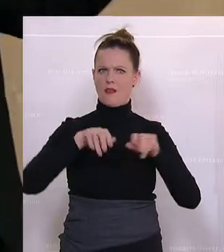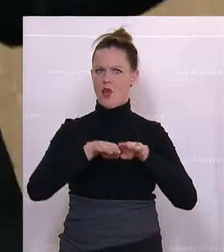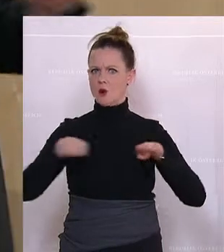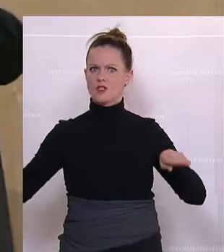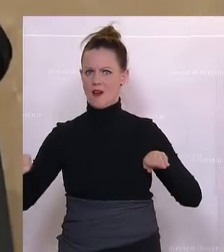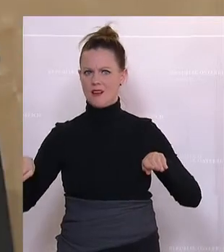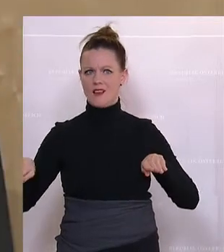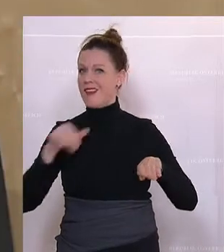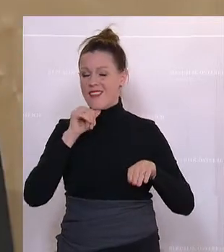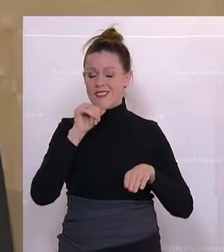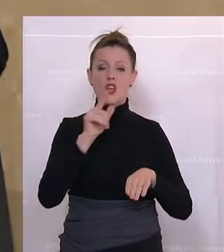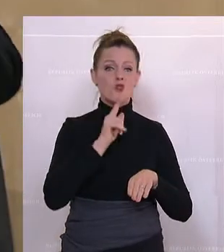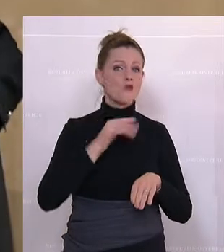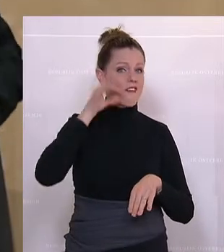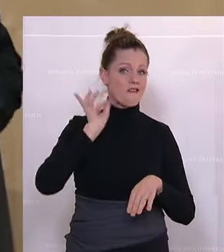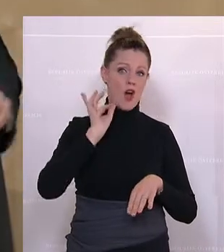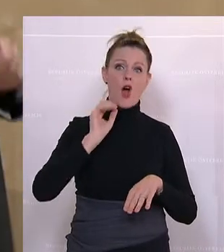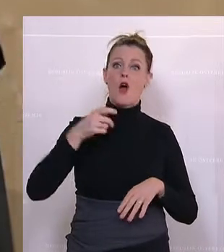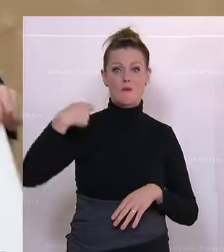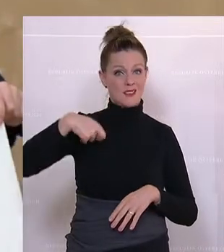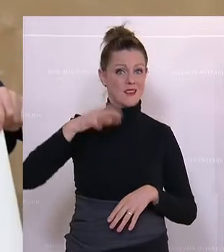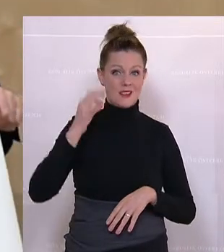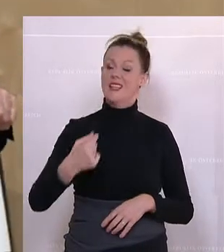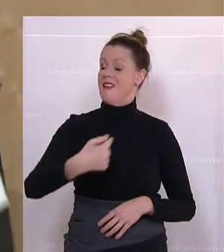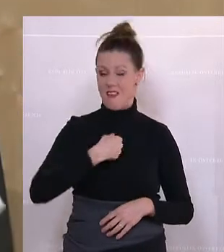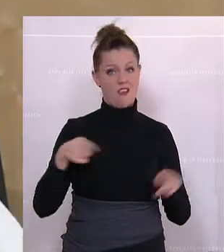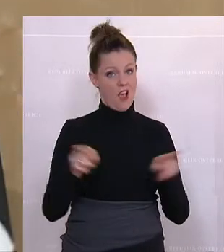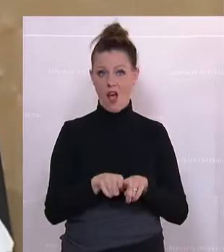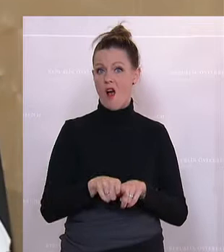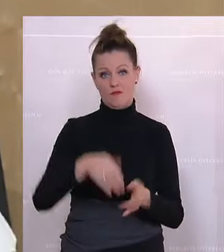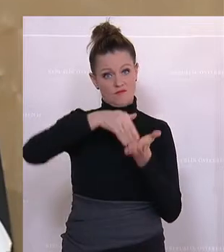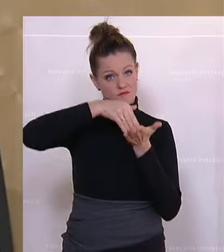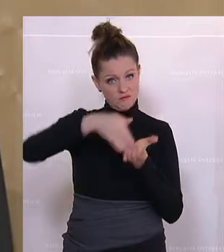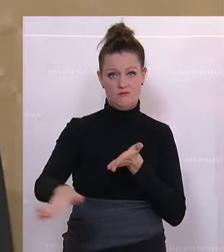nicht nur von der Präsidentin, zurückgewiesen wissen. Und wissen Sie,